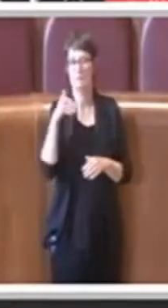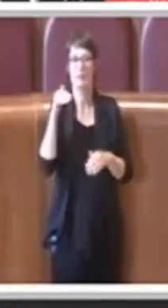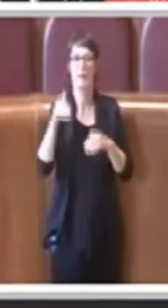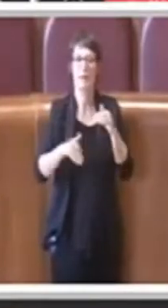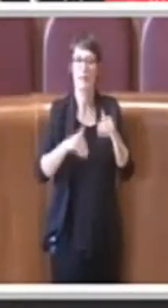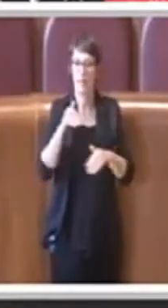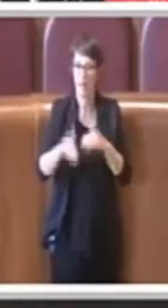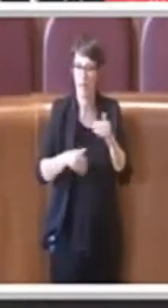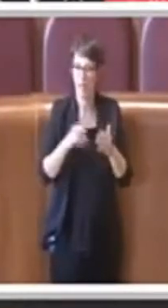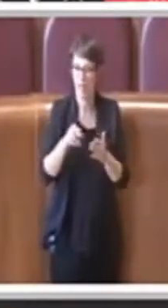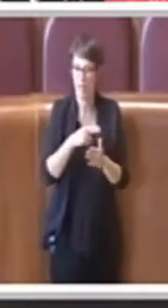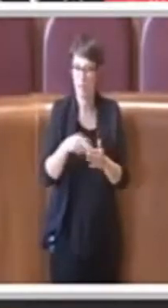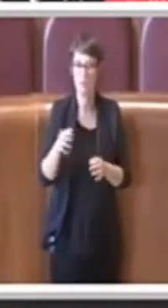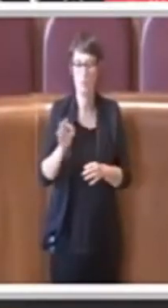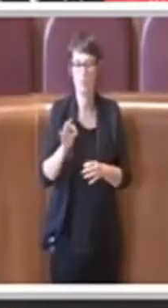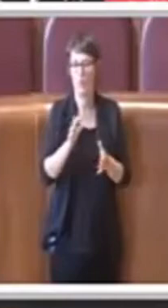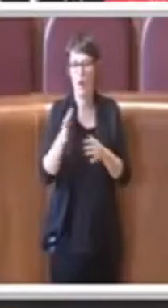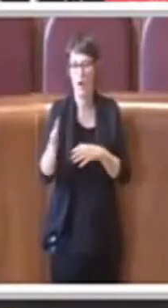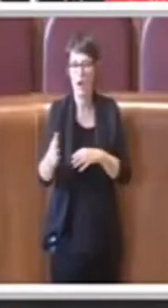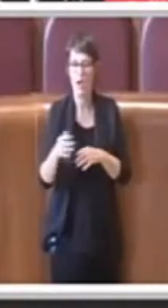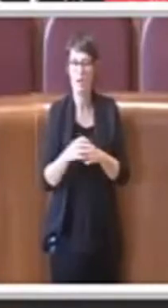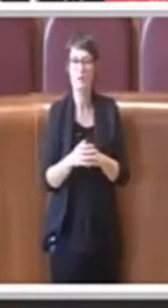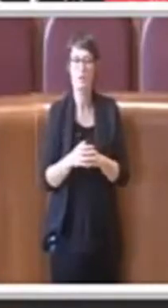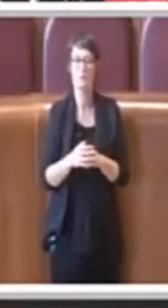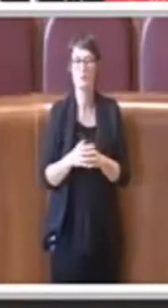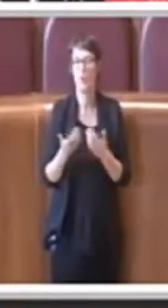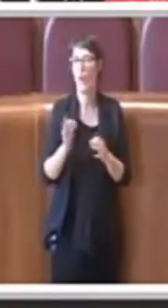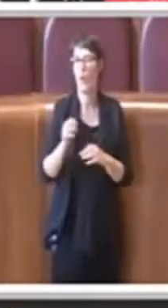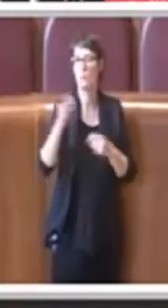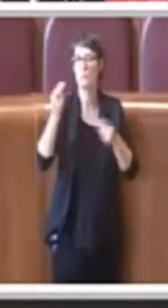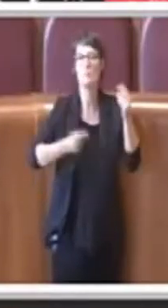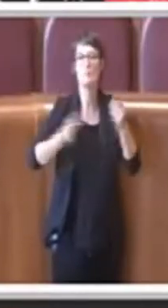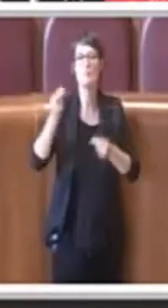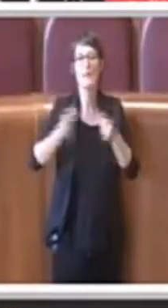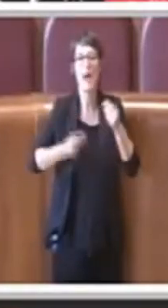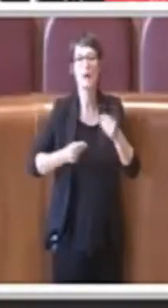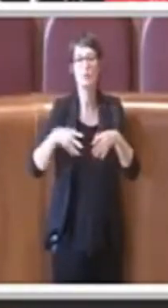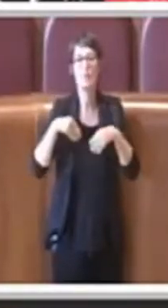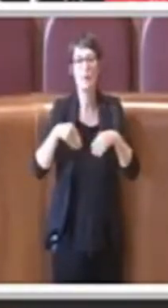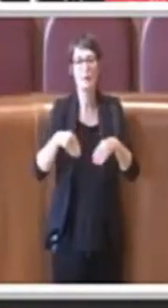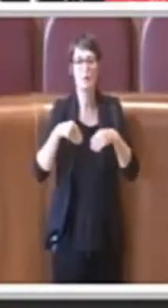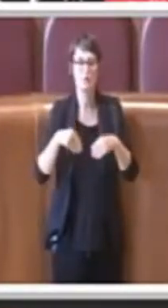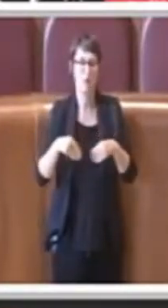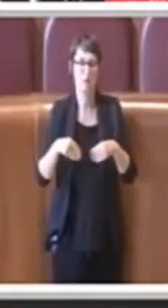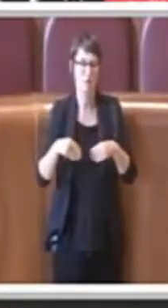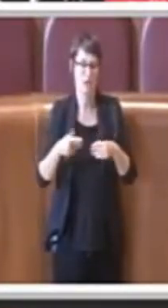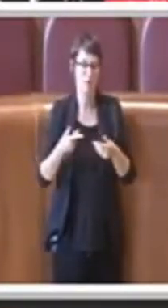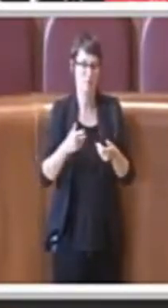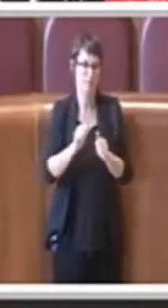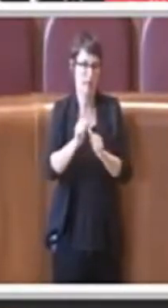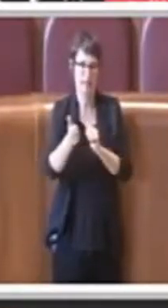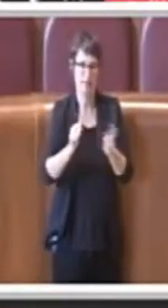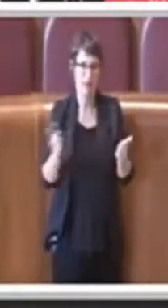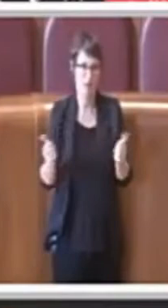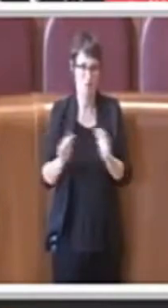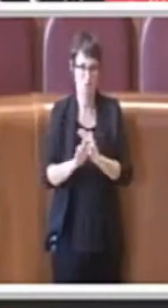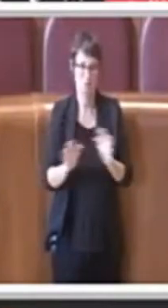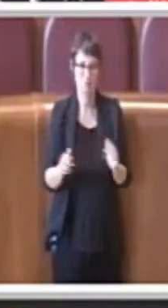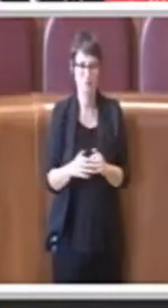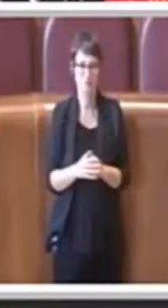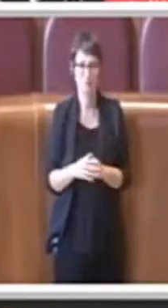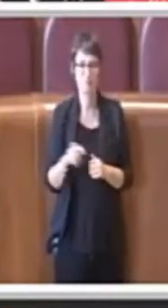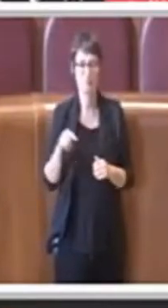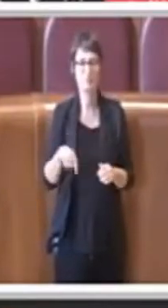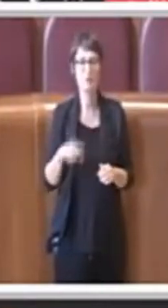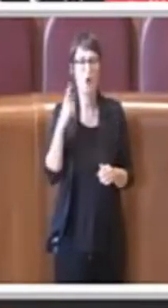partecipativo, insomma sono ambiti diversi. Ho sentito dire che con questa